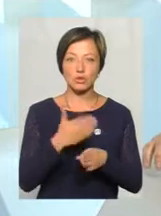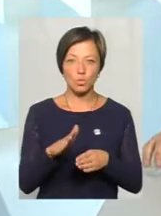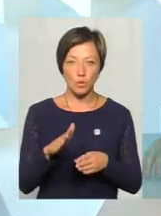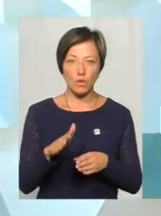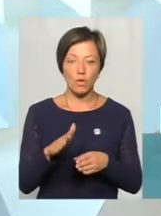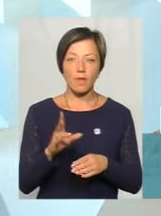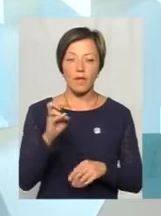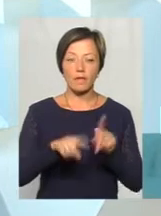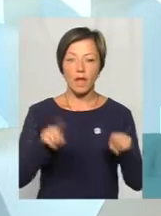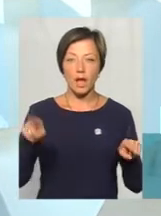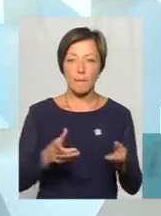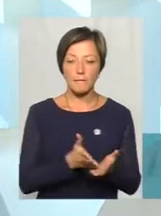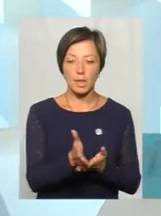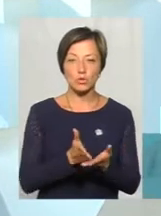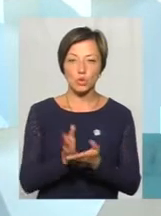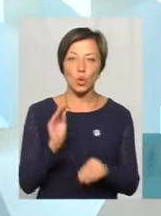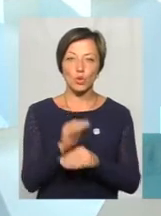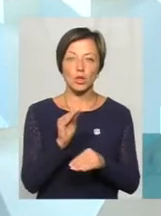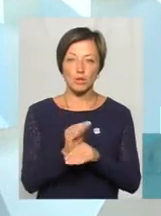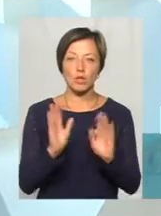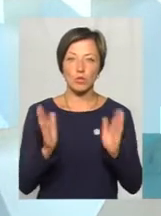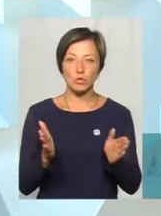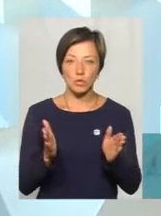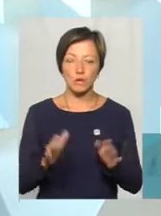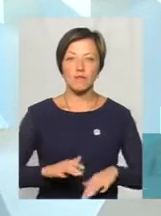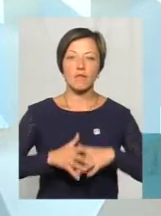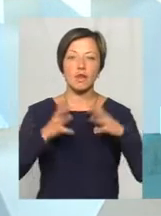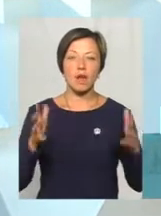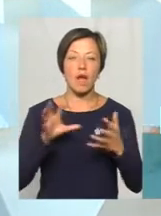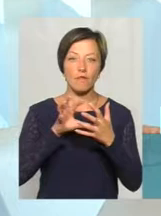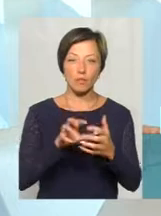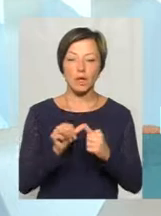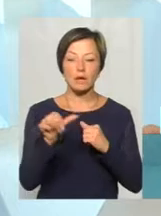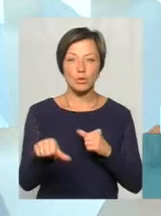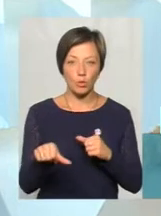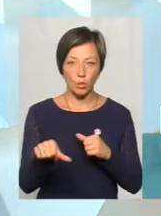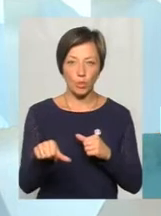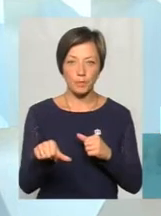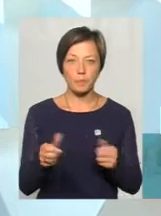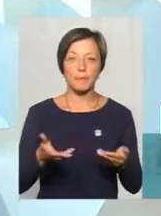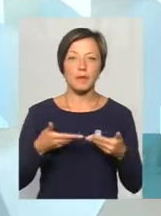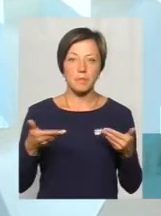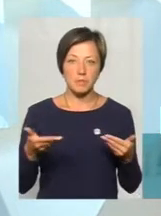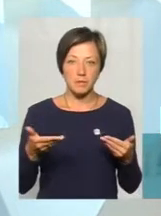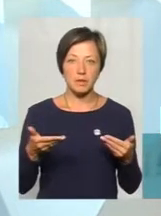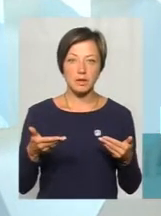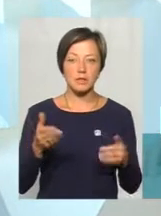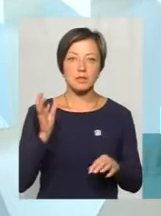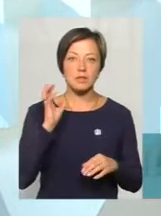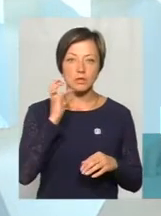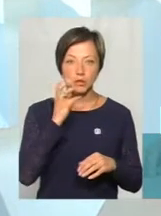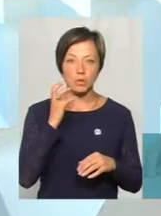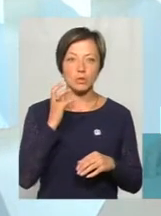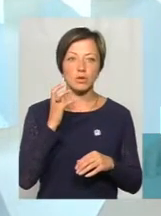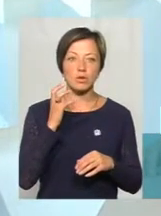на деяких маршрутах додатково будуть пущені великі автобуси. Крім того, ми взяли серйозно за